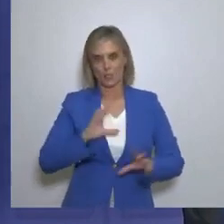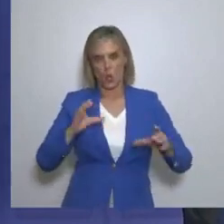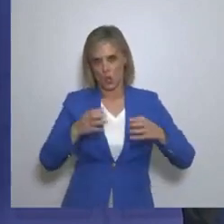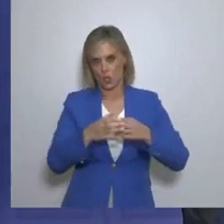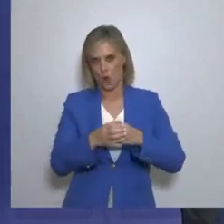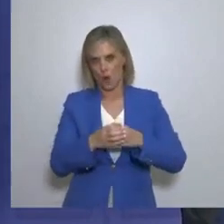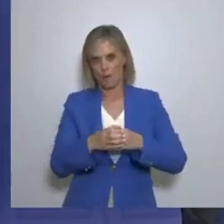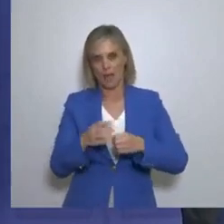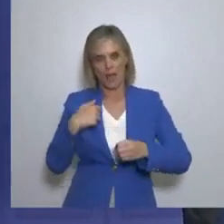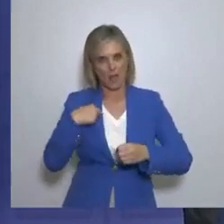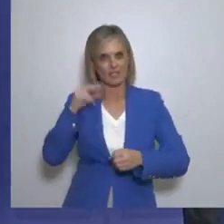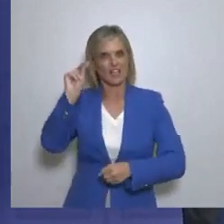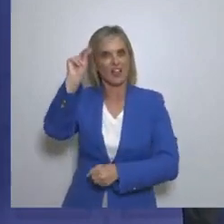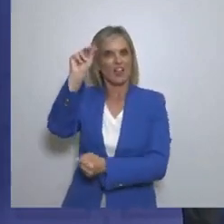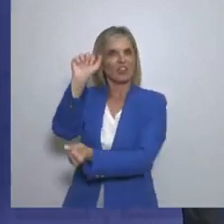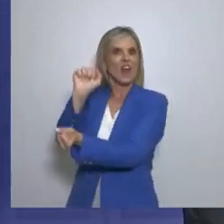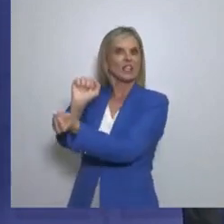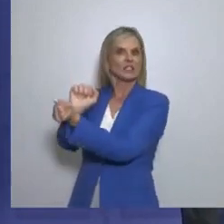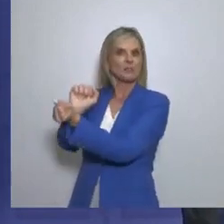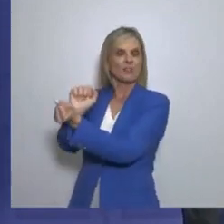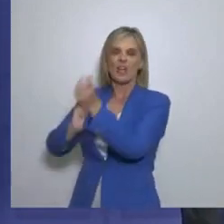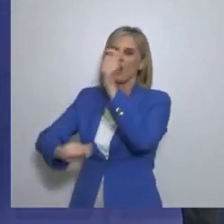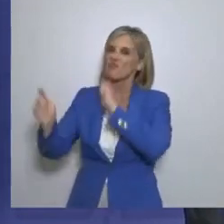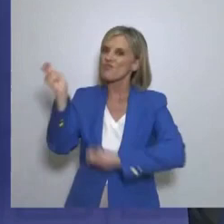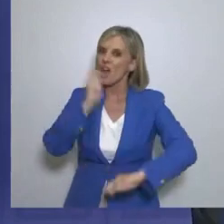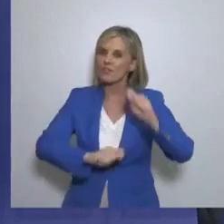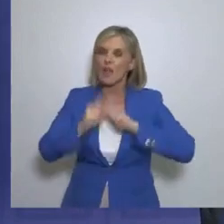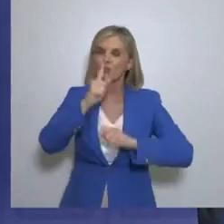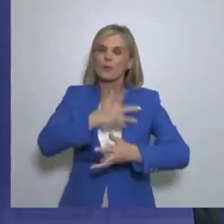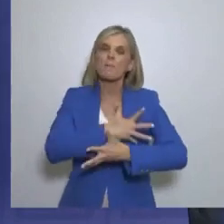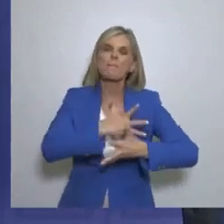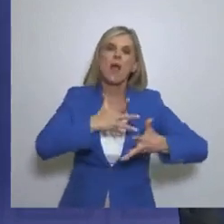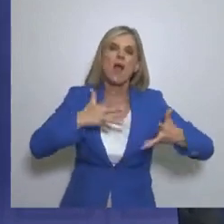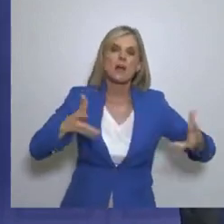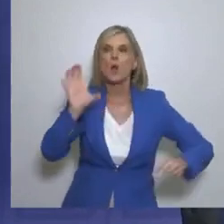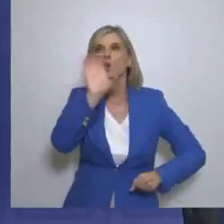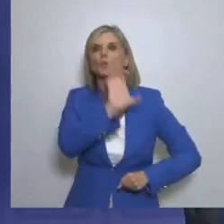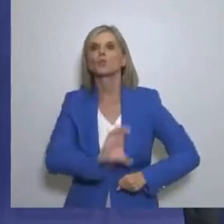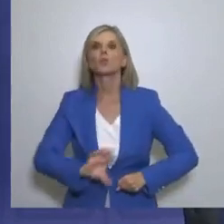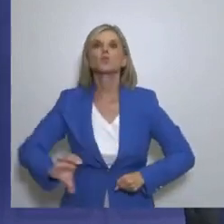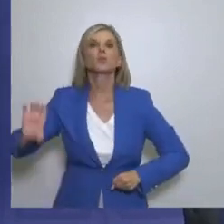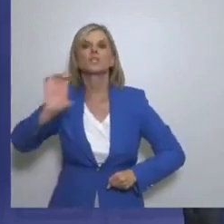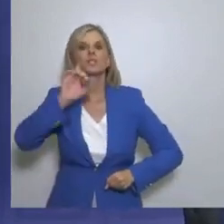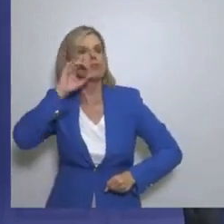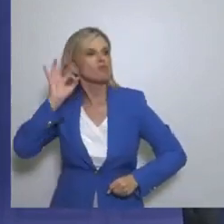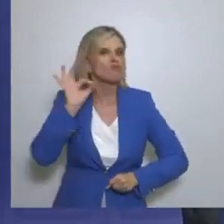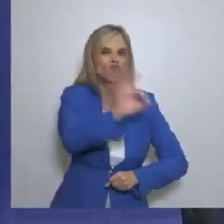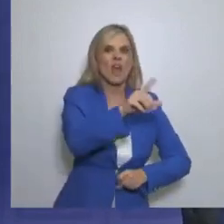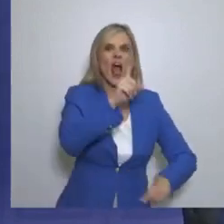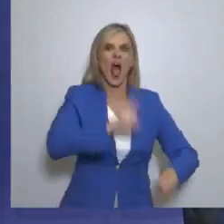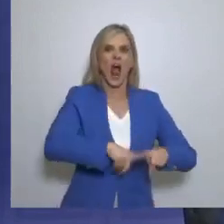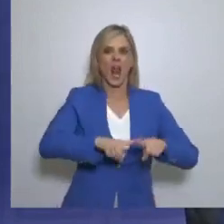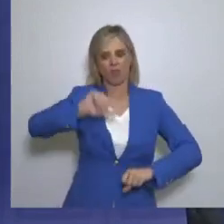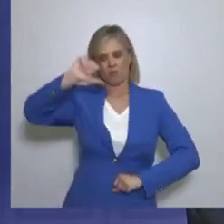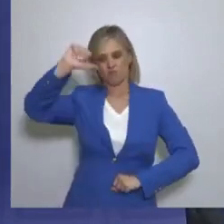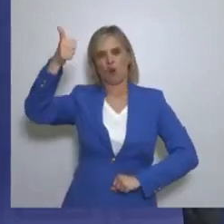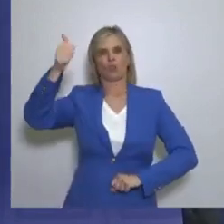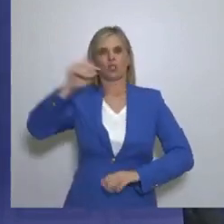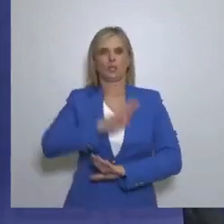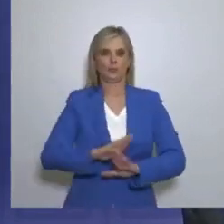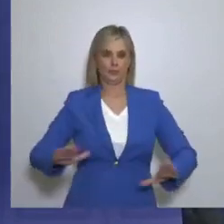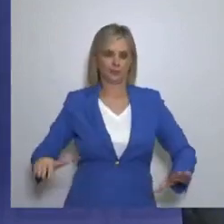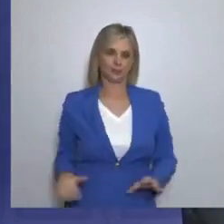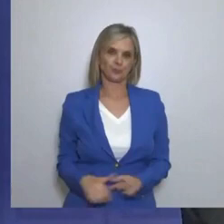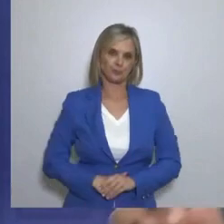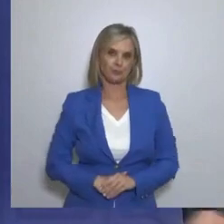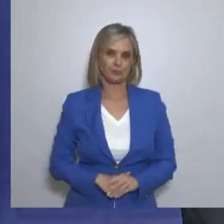Πραγματικά θεσμευόμαστε ότι Θα φτιάξουμε το μεγαλύτερο Τουριστικό προορισμό στον κόσμο Τώρα όσο φορά την ναυτιλία